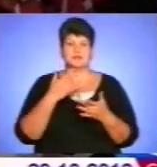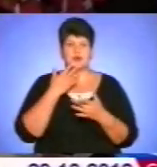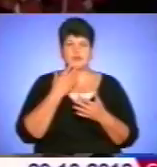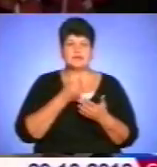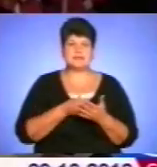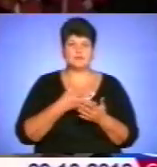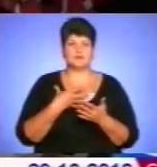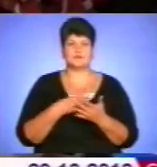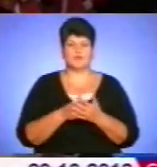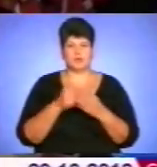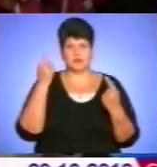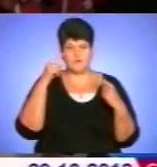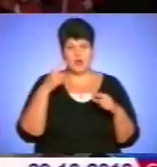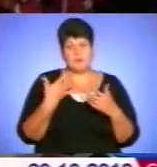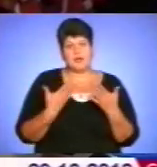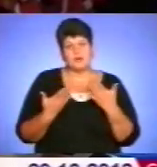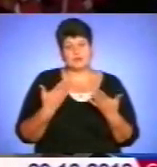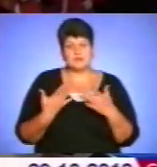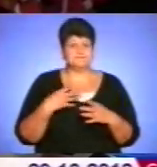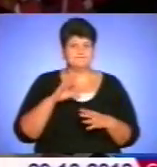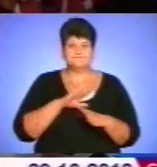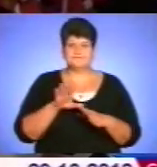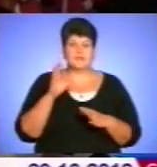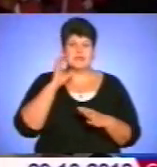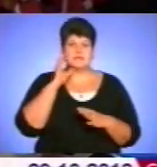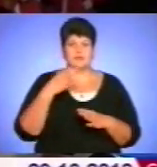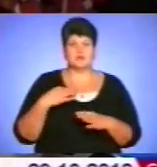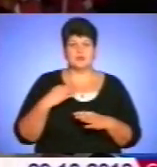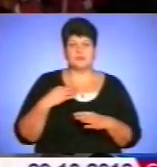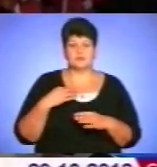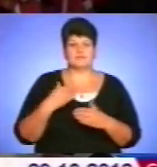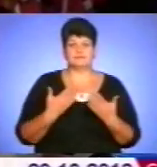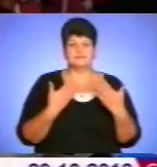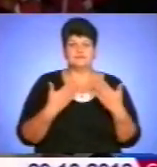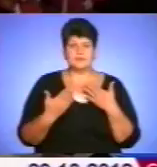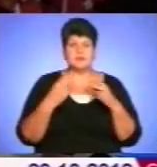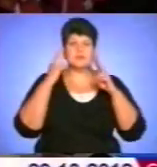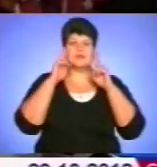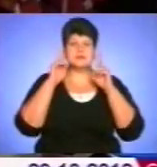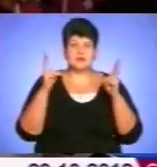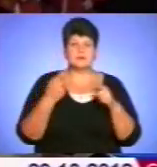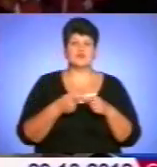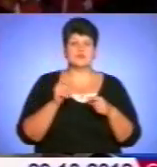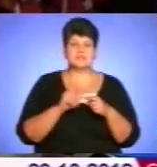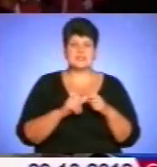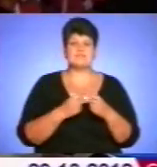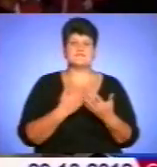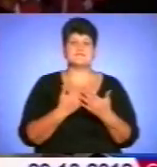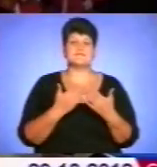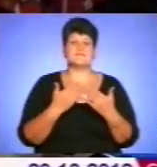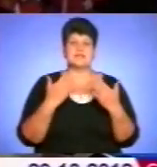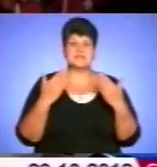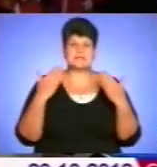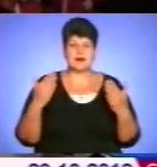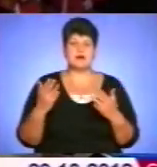твори. А ми якось так до цього не серйозно другий раз відносимося, а не знаємо, що це такі вистави, як «Наталка Полтавка»,